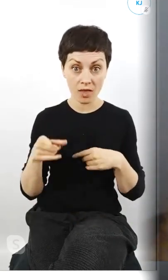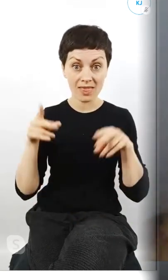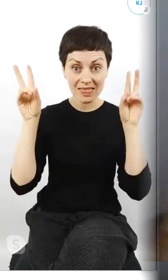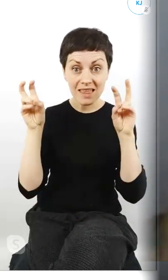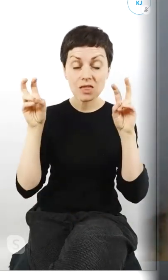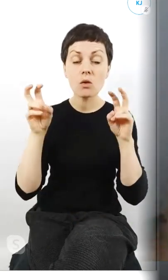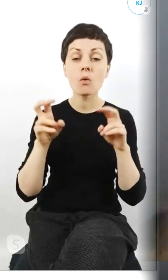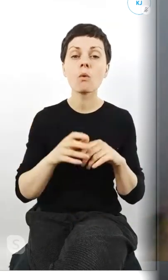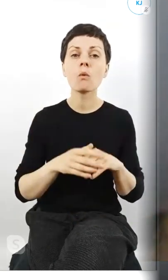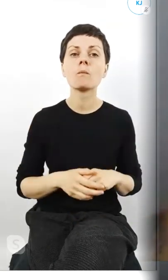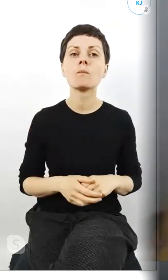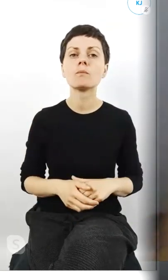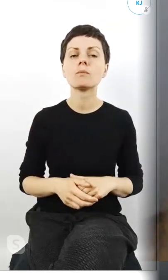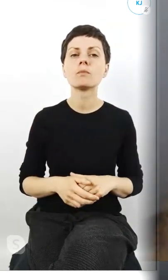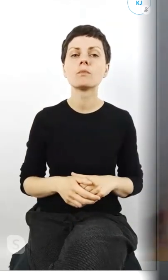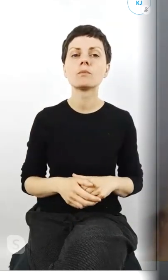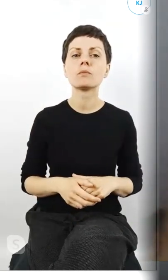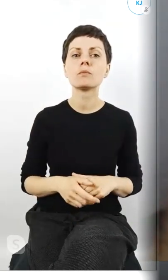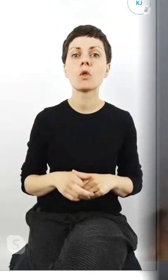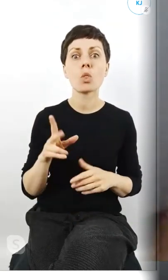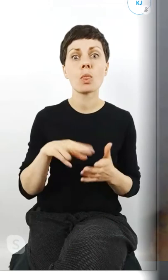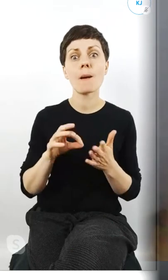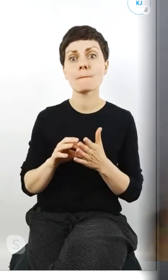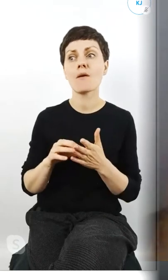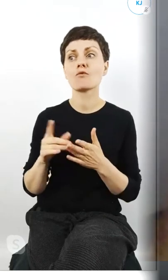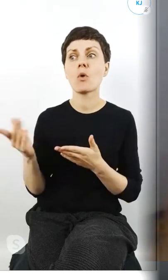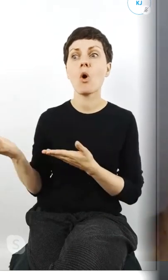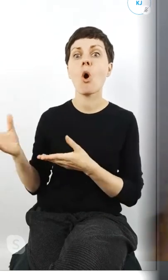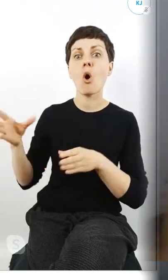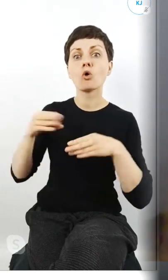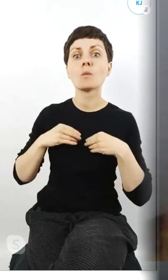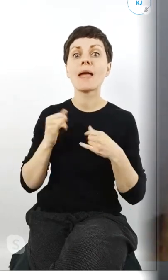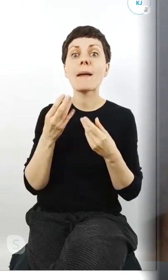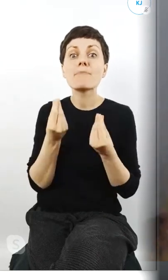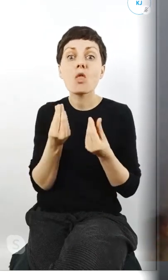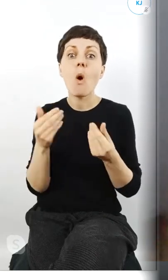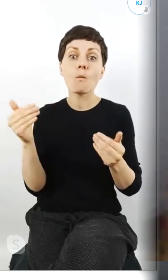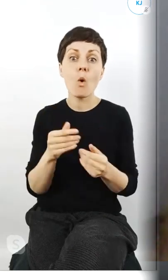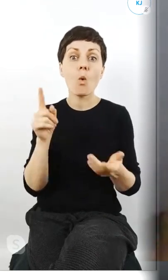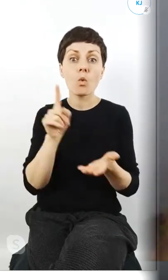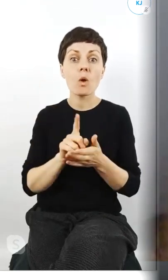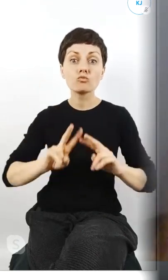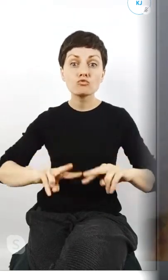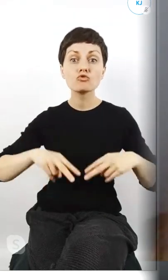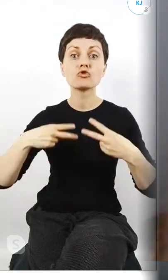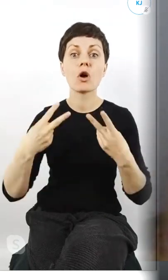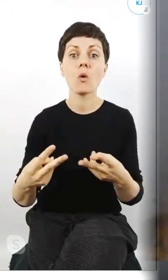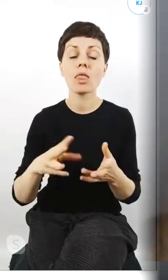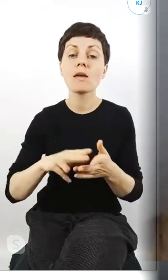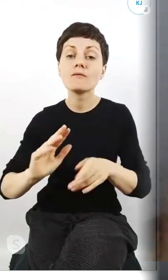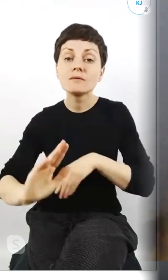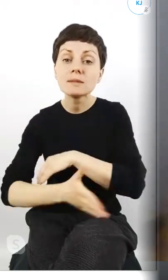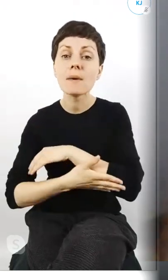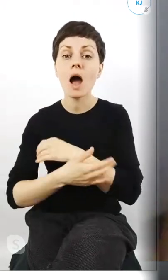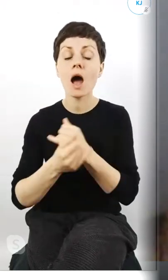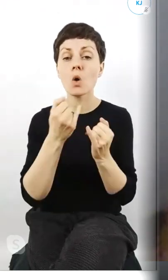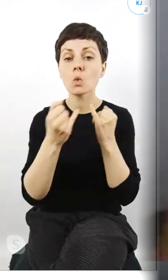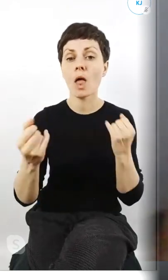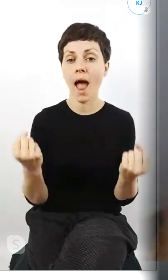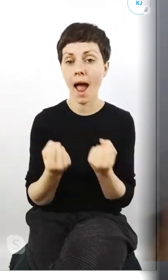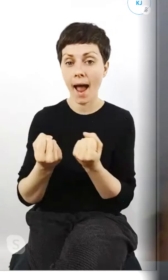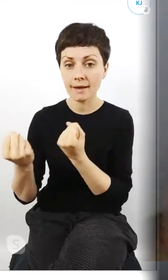to upłynęłyby za tym jakieś pieniądze które faktycznie być może przyłożyłyby się na wsparcie różnych akcji